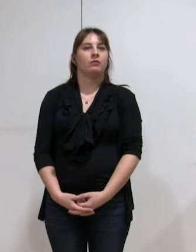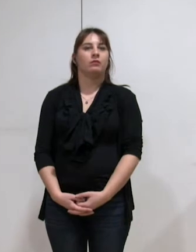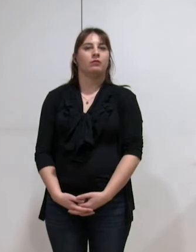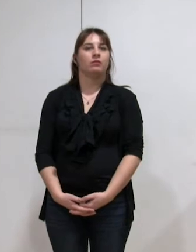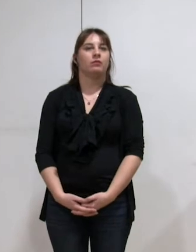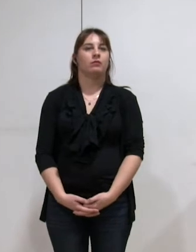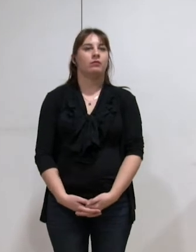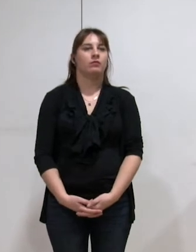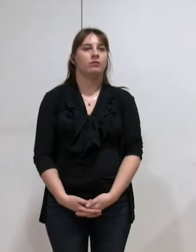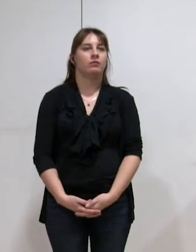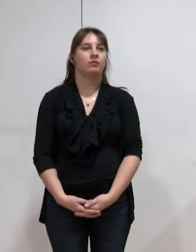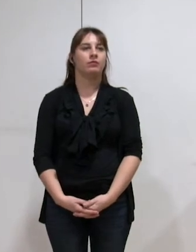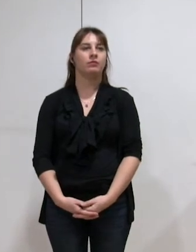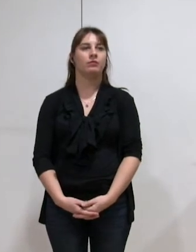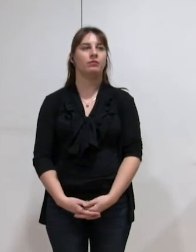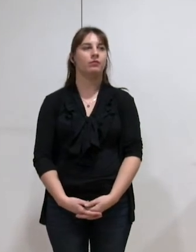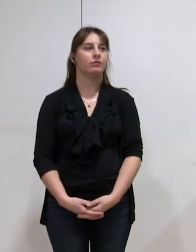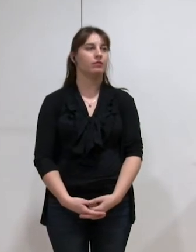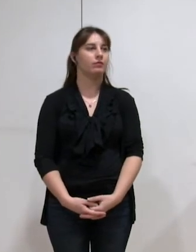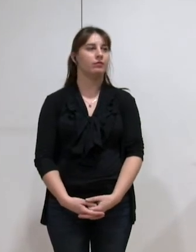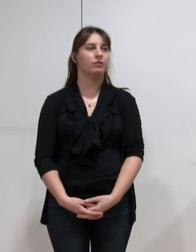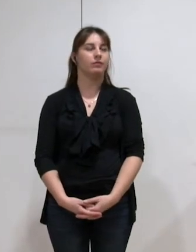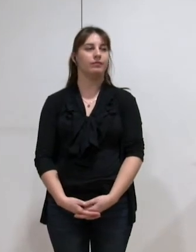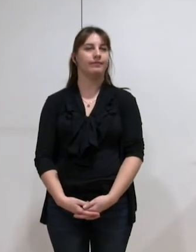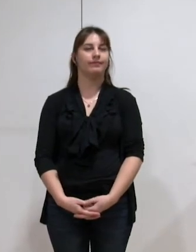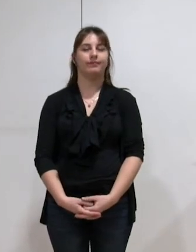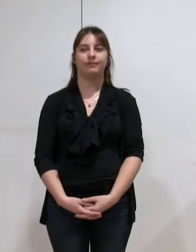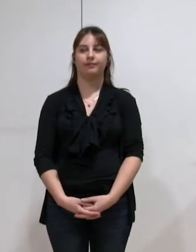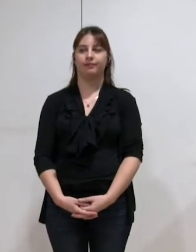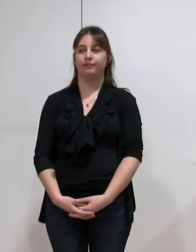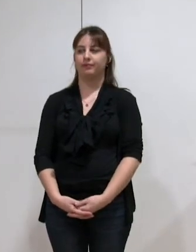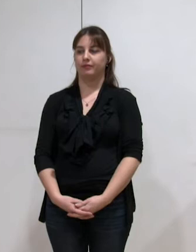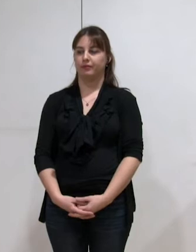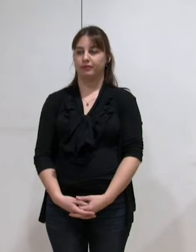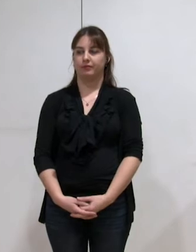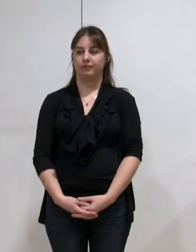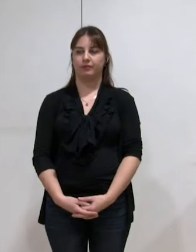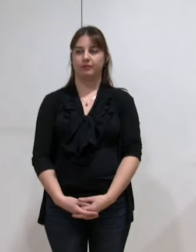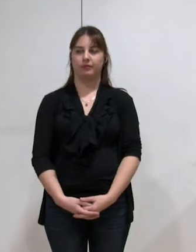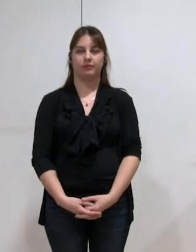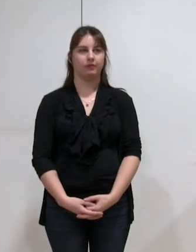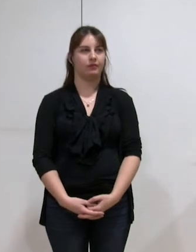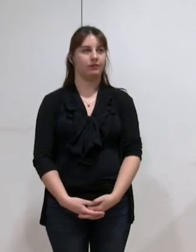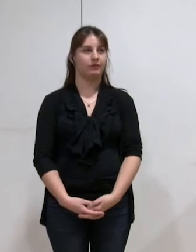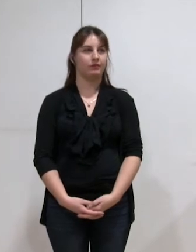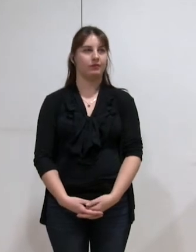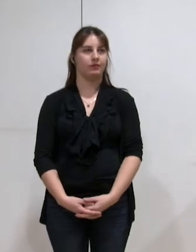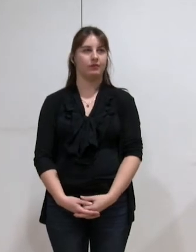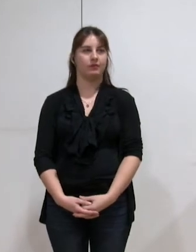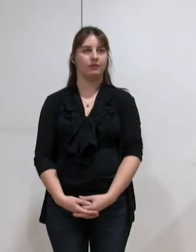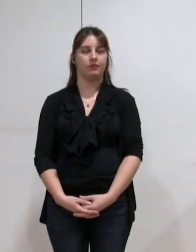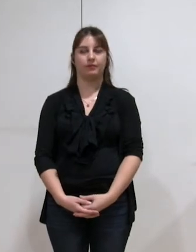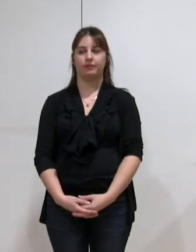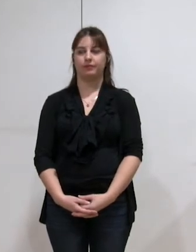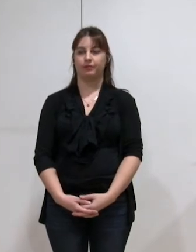à Mme Agobian pour la soirée. Marie-Josée Salah donne pouvoir à M. Bron pour la soirée. Vincent